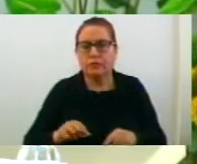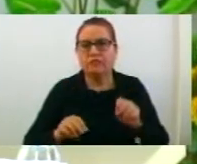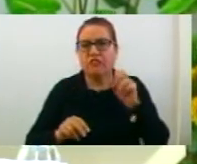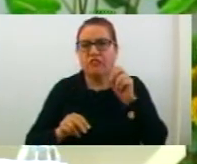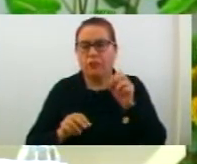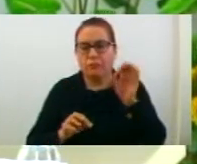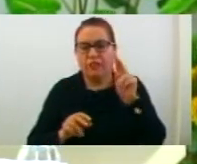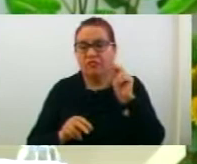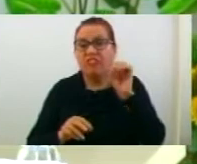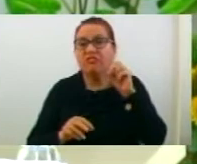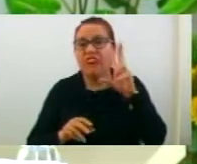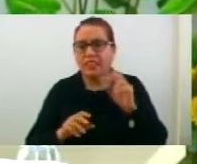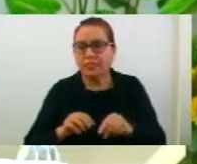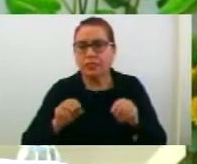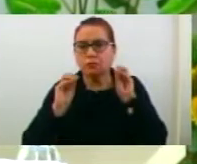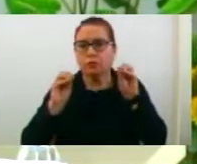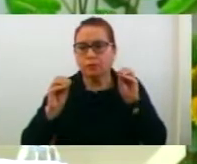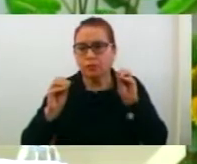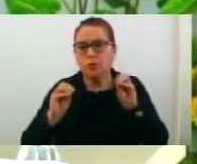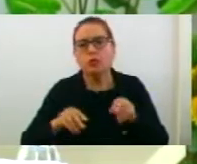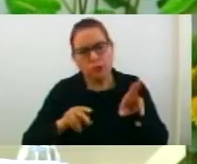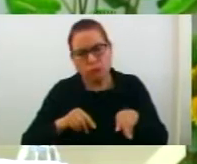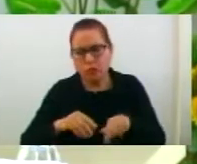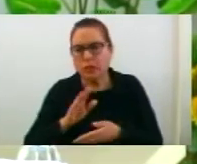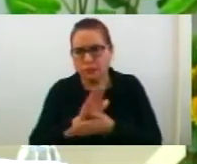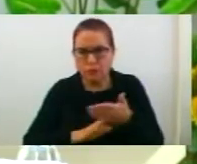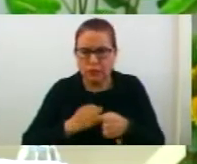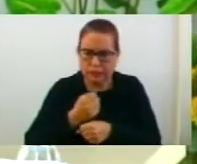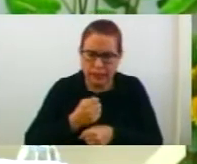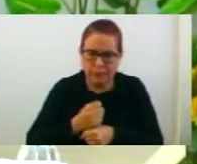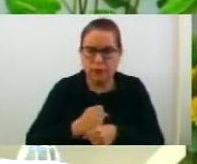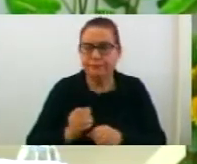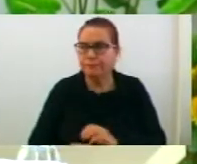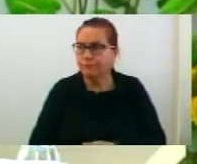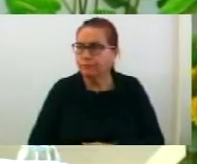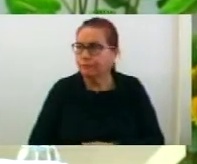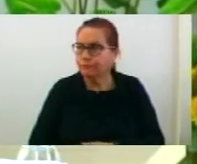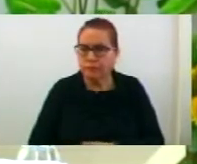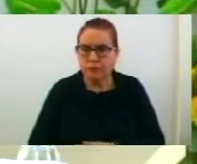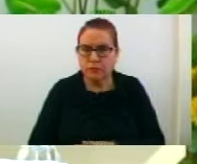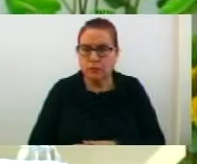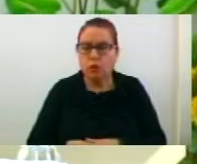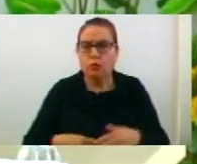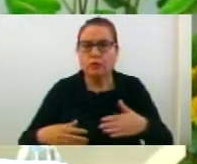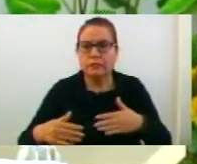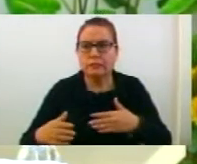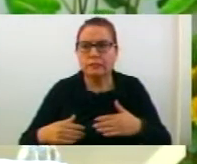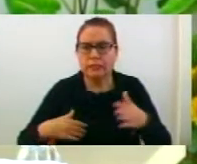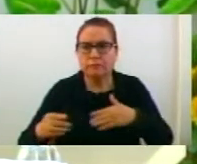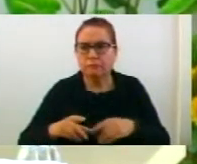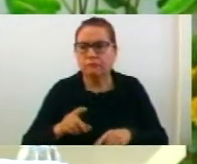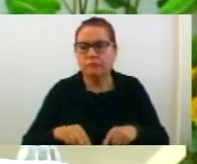20 советници и констерен дека Съветто може полноправно да работи и отлучива. От седмицата отсутствуваат